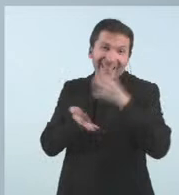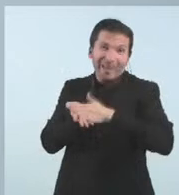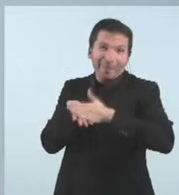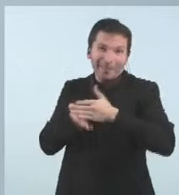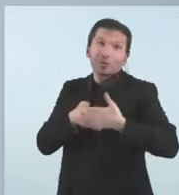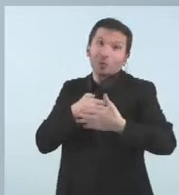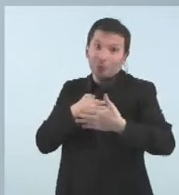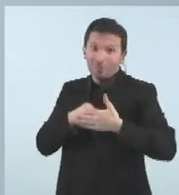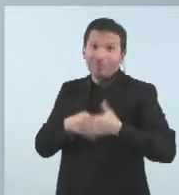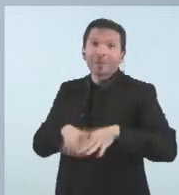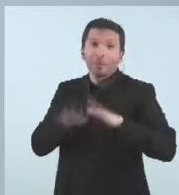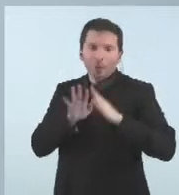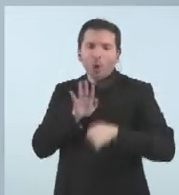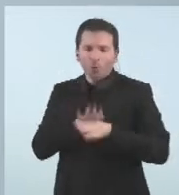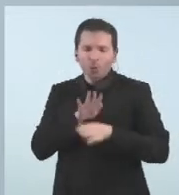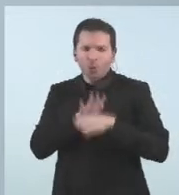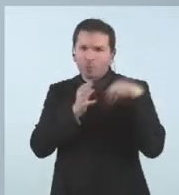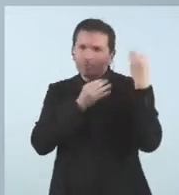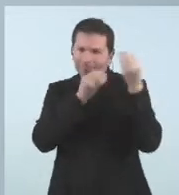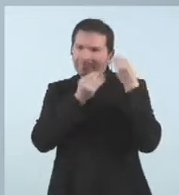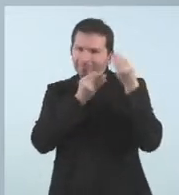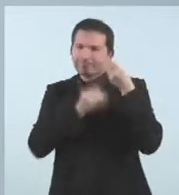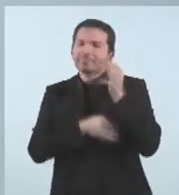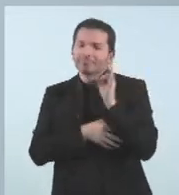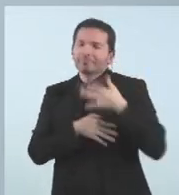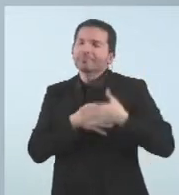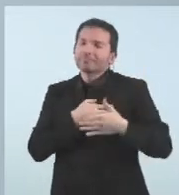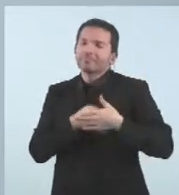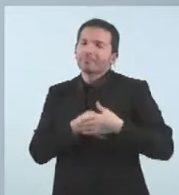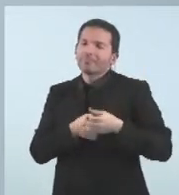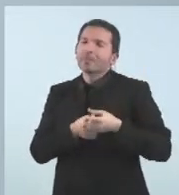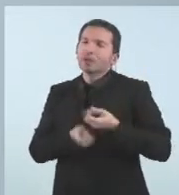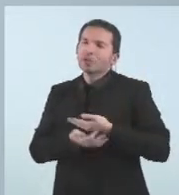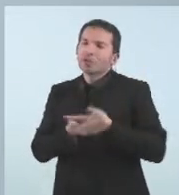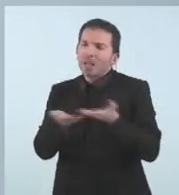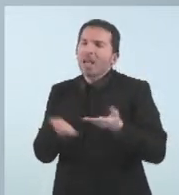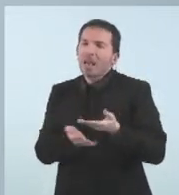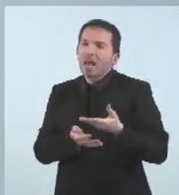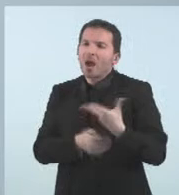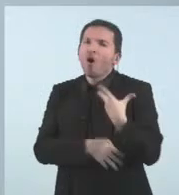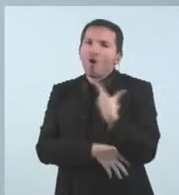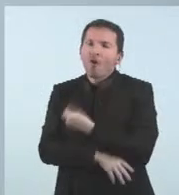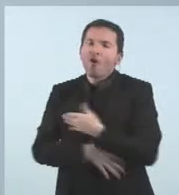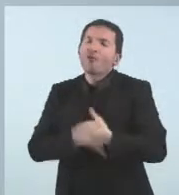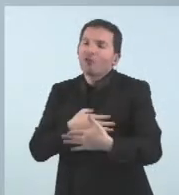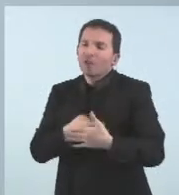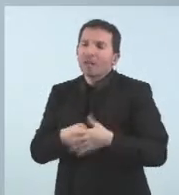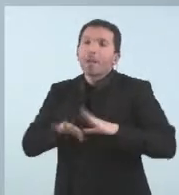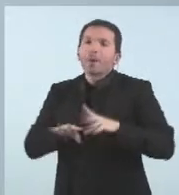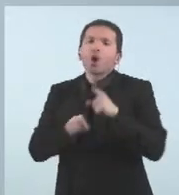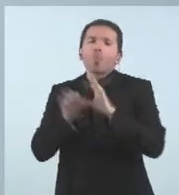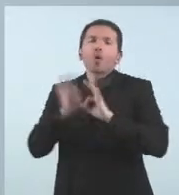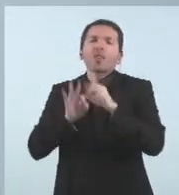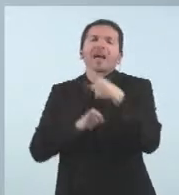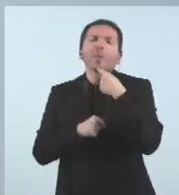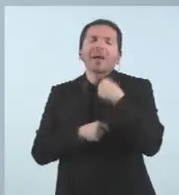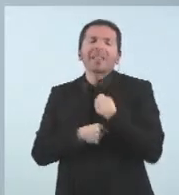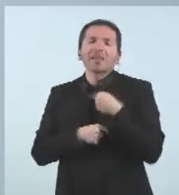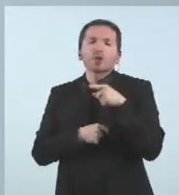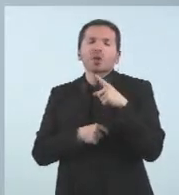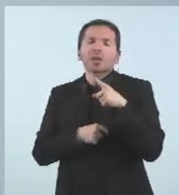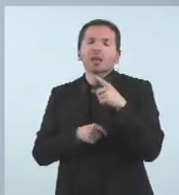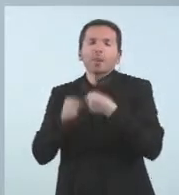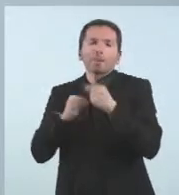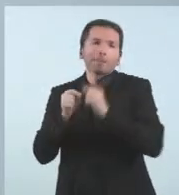Però sí que s'està treballant i sí que se'ls oferirà. Sobre el percentatge que hi ha en aquests moments d'infecció d'Òmicron nosaltres calculem sense